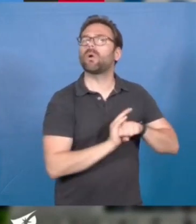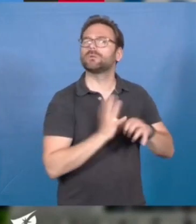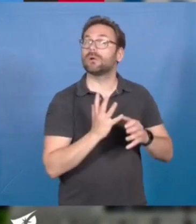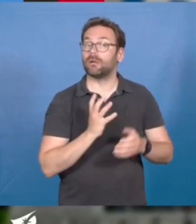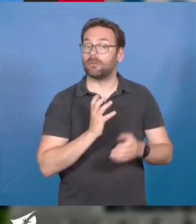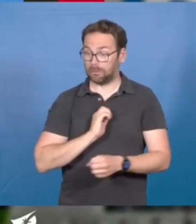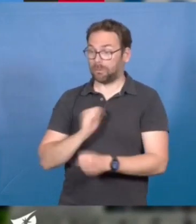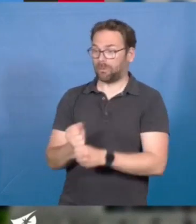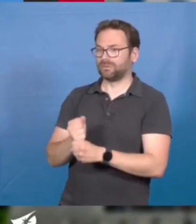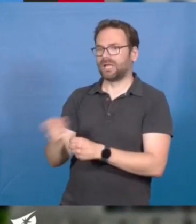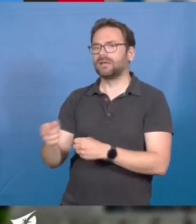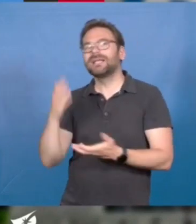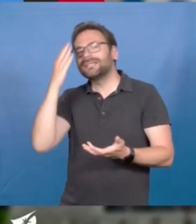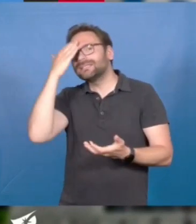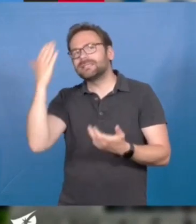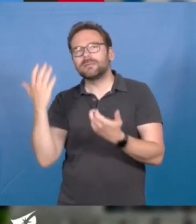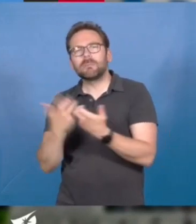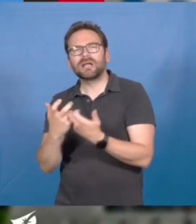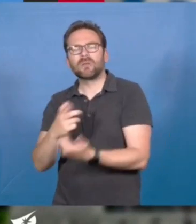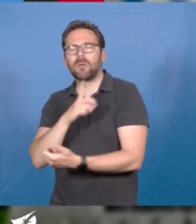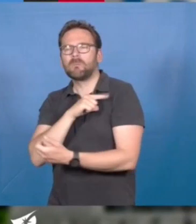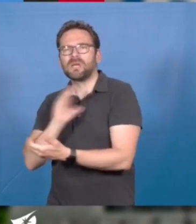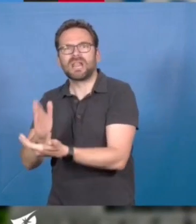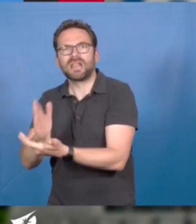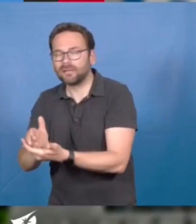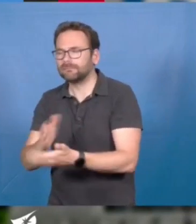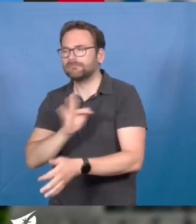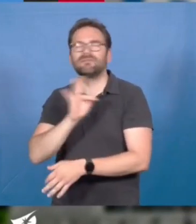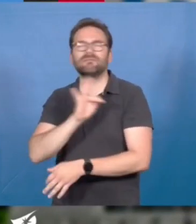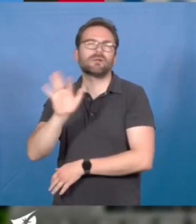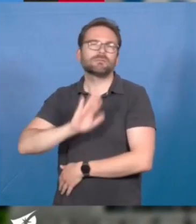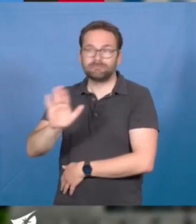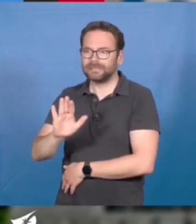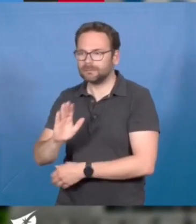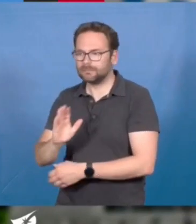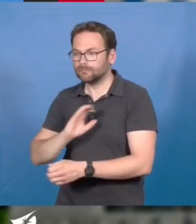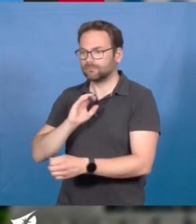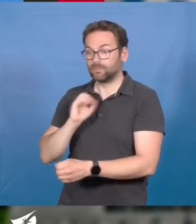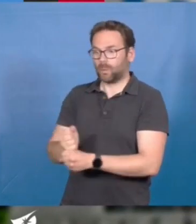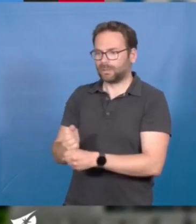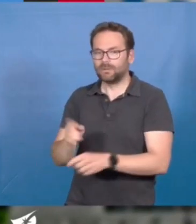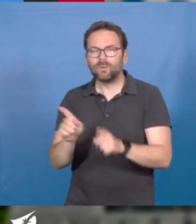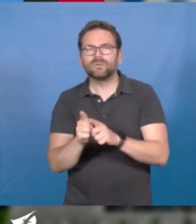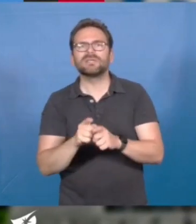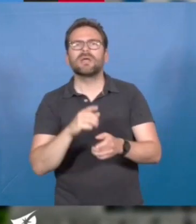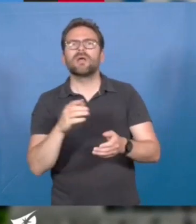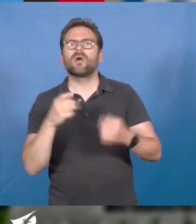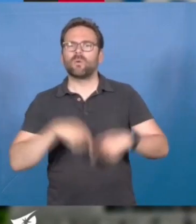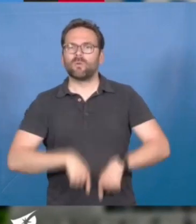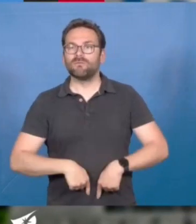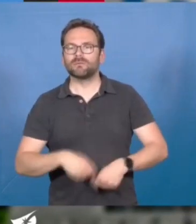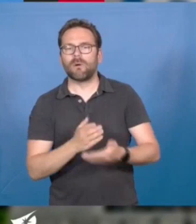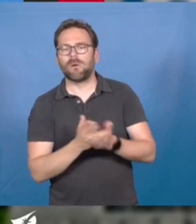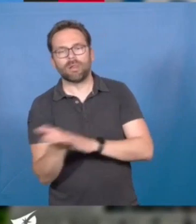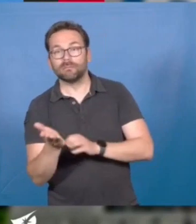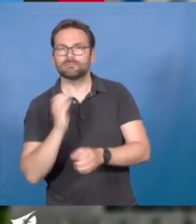les dérives du maintien de l'ordre à la française, les dérives autoritaires actuelles du gouvernement, les déblocages violents